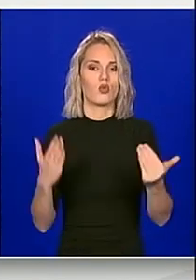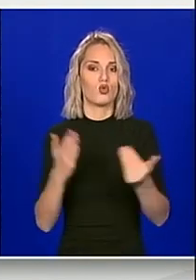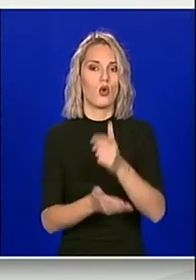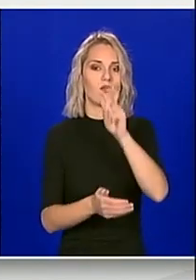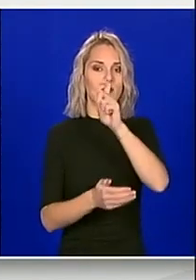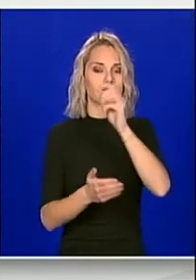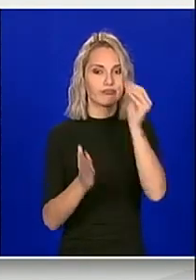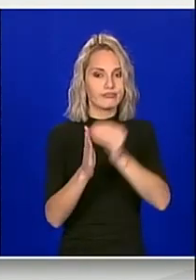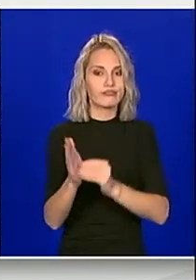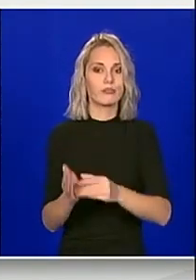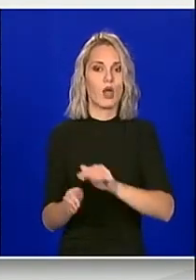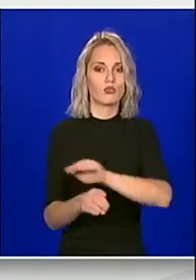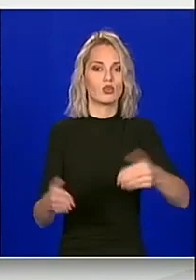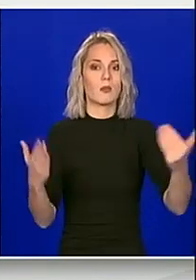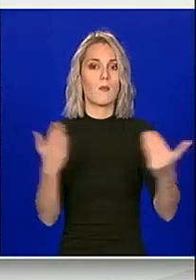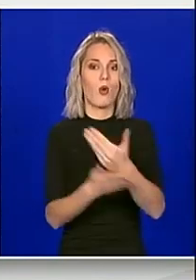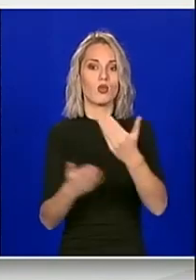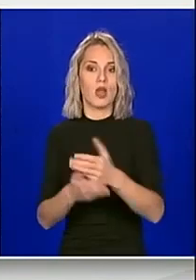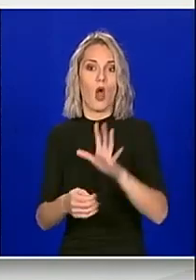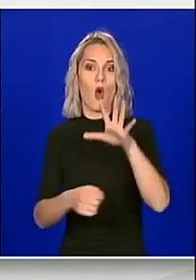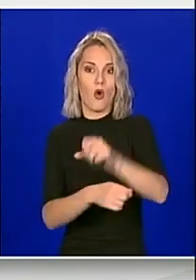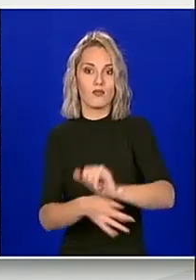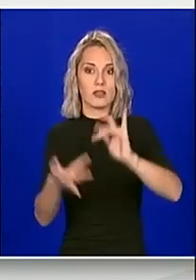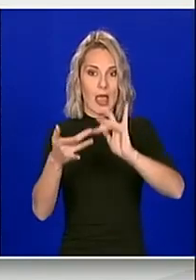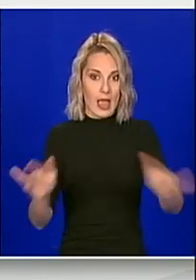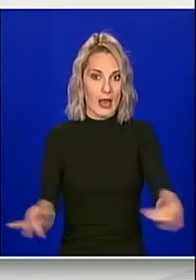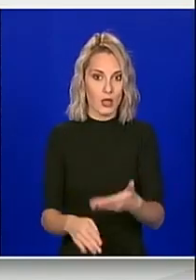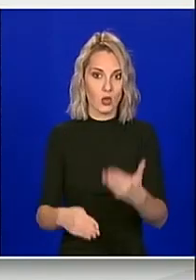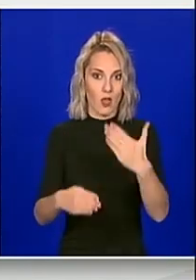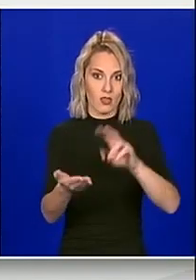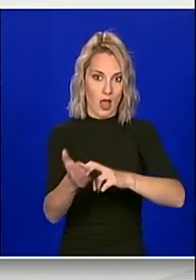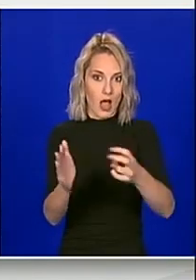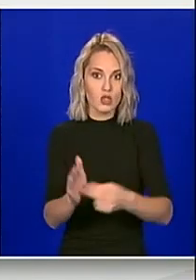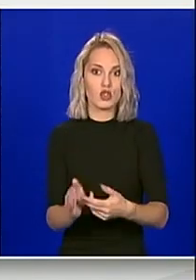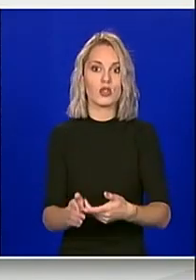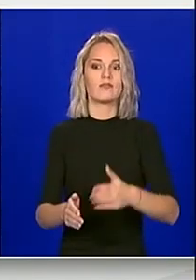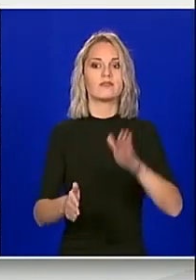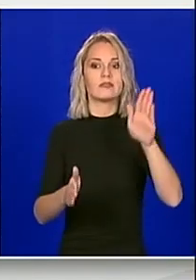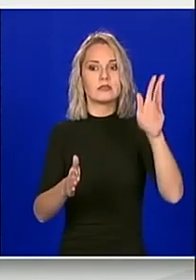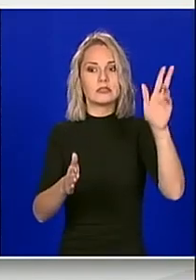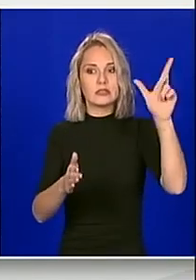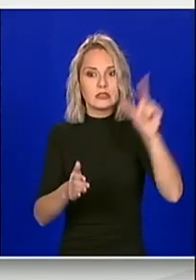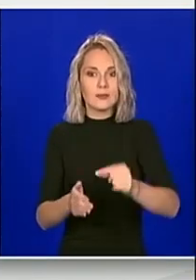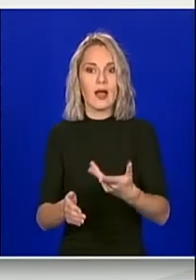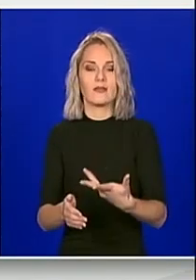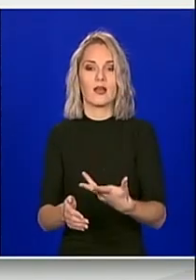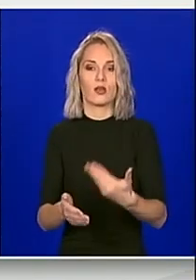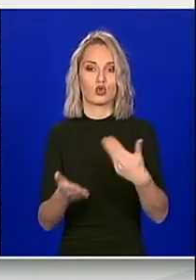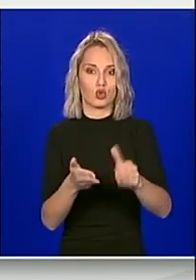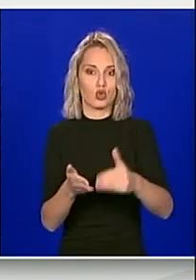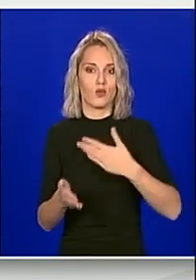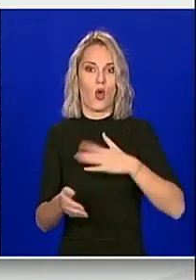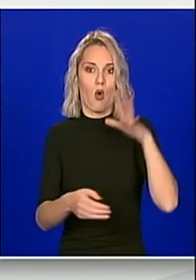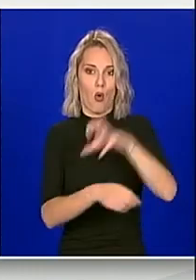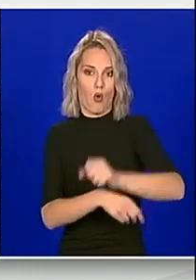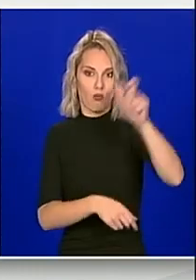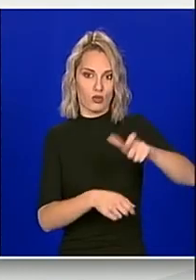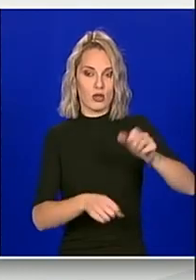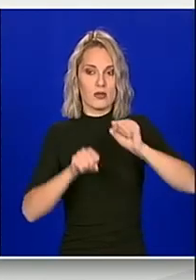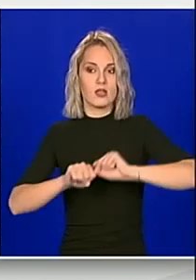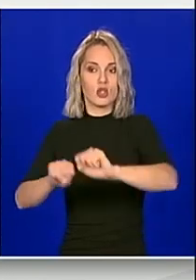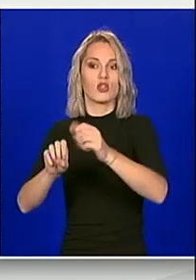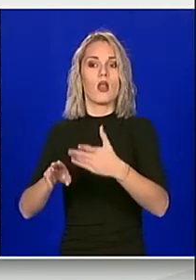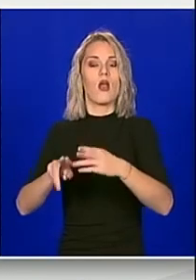institutima, posebnom modernizacijom ovrhe i elektroničkom komunikacijom, smanjeni troškovi našim ovršenicima, zaštitili vladavinu